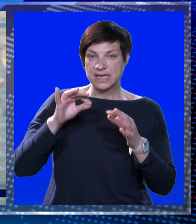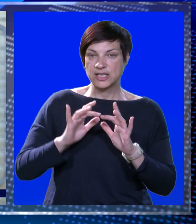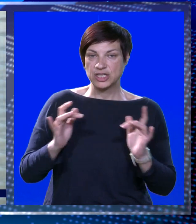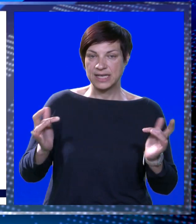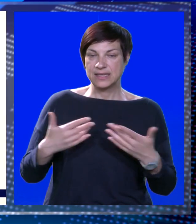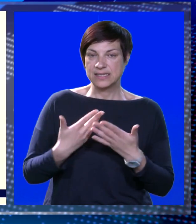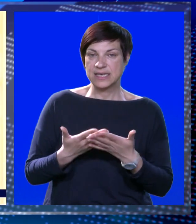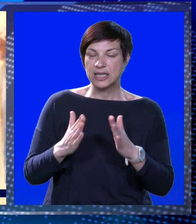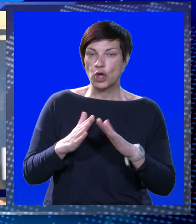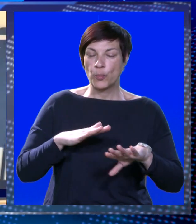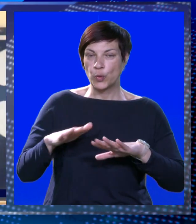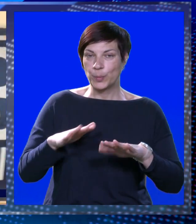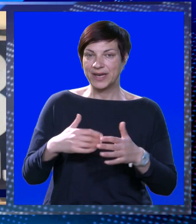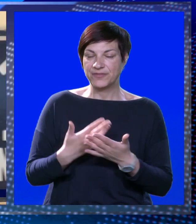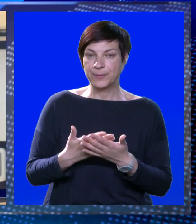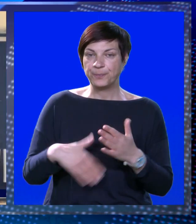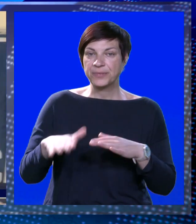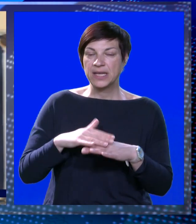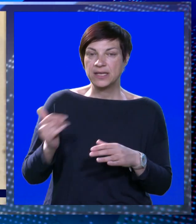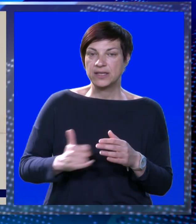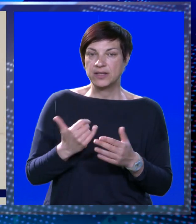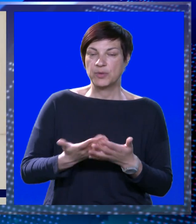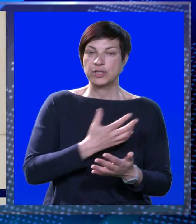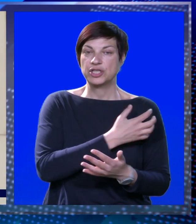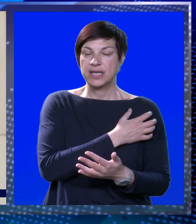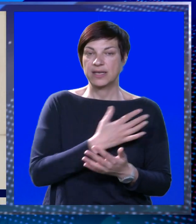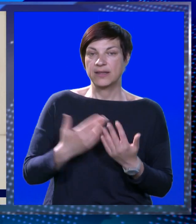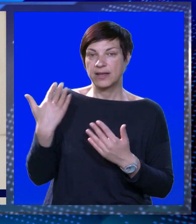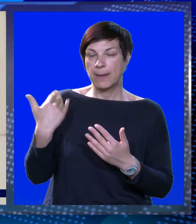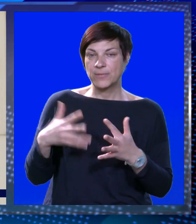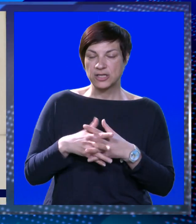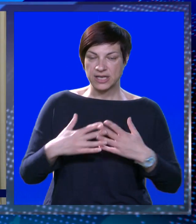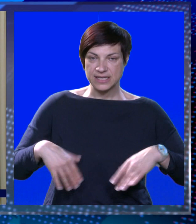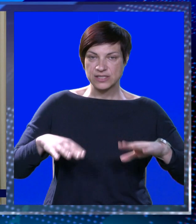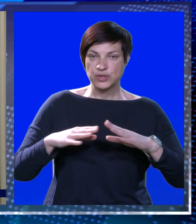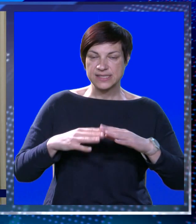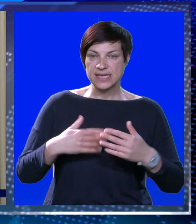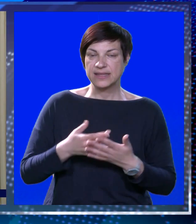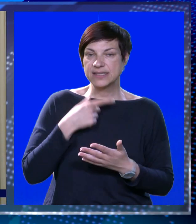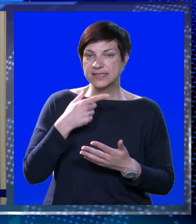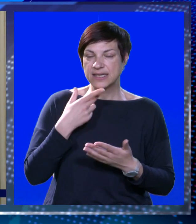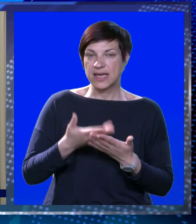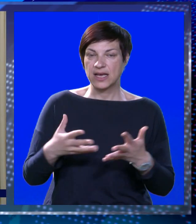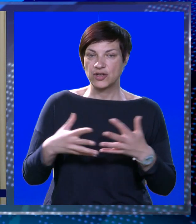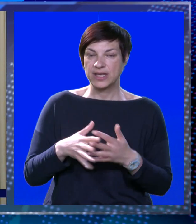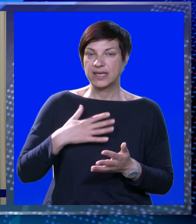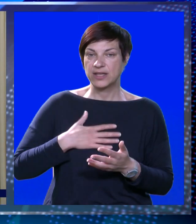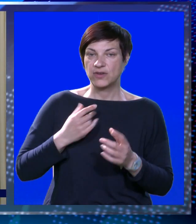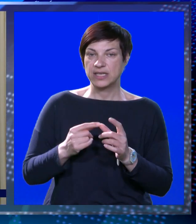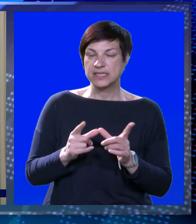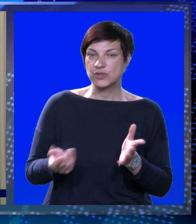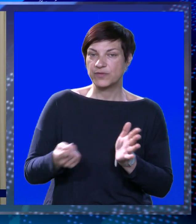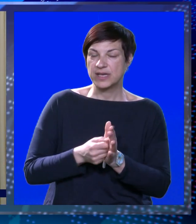se naći na internetskim stranicama Domuprave. Dodajmo još kako je gradonačenik na protekloj sjednici Gredskog viječa rekao kako je grad